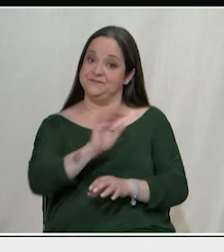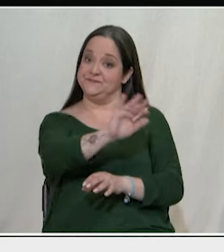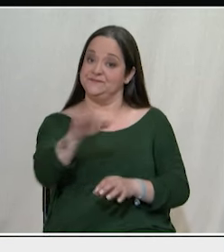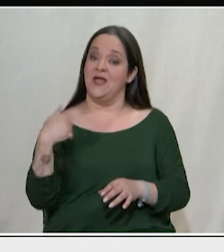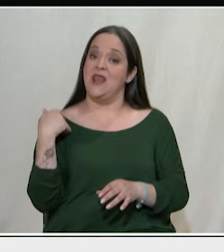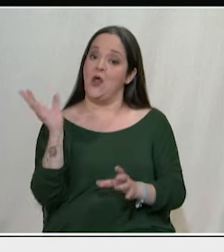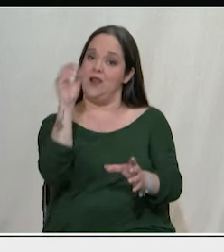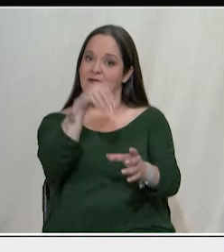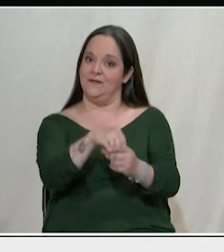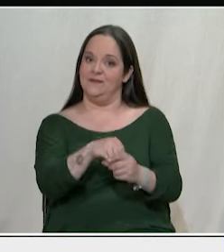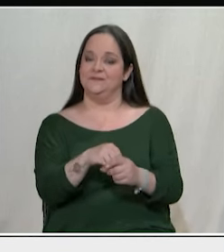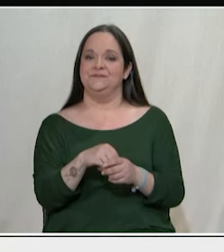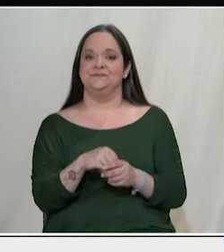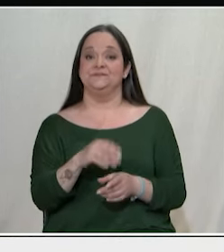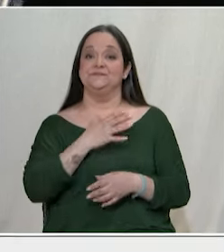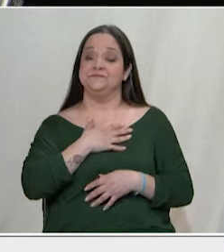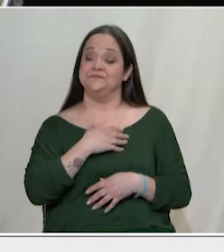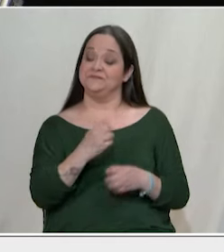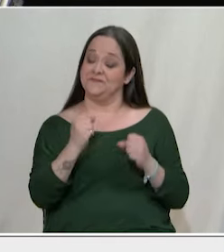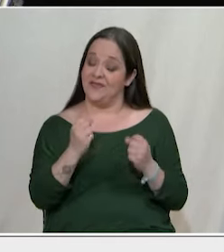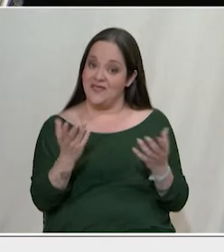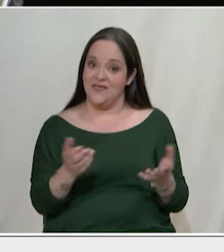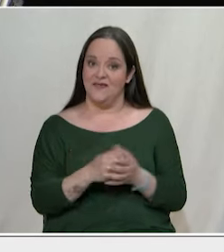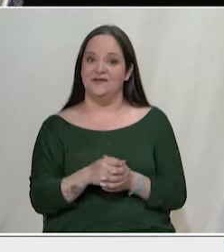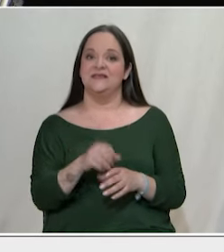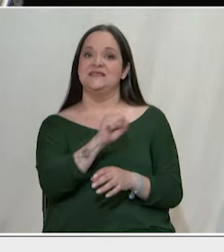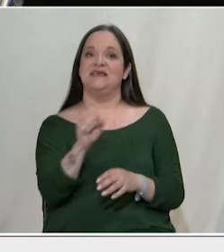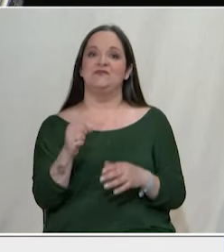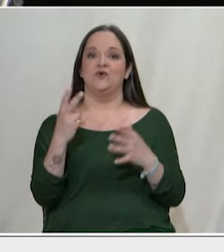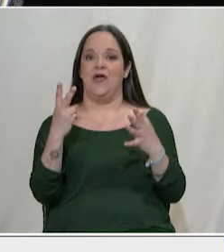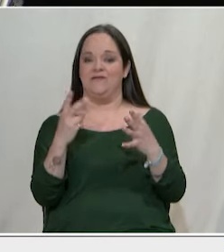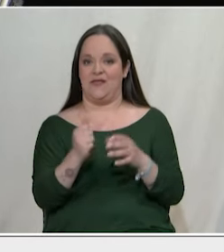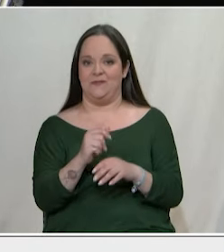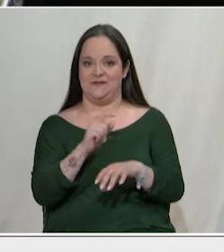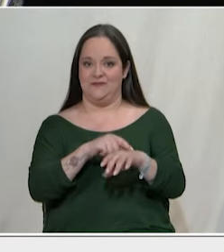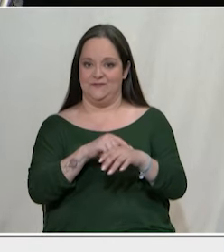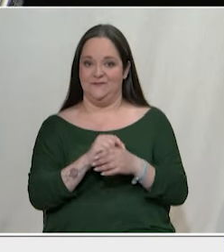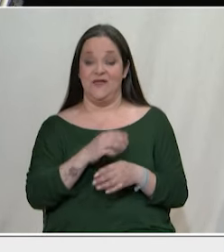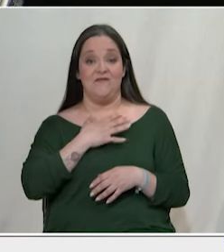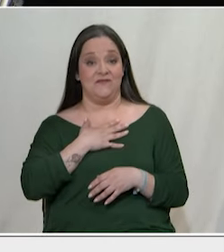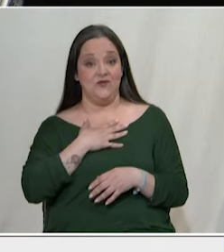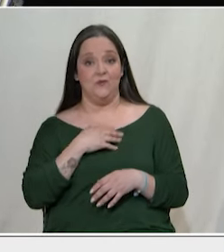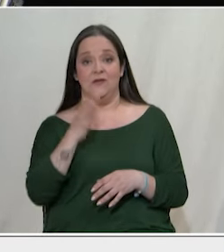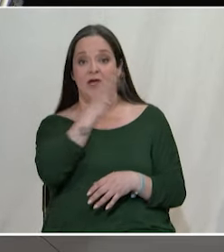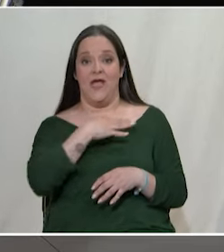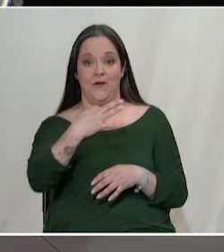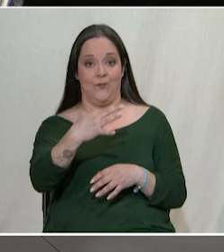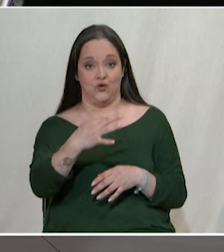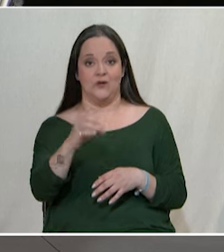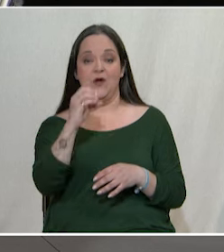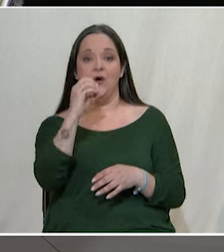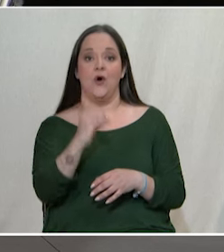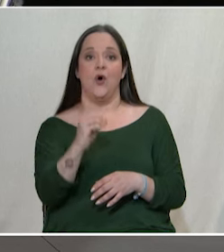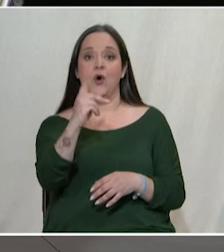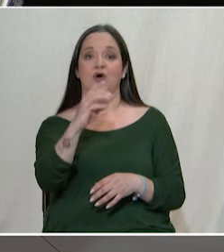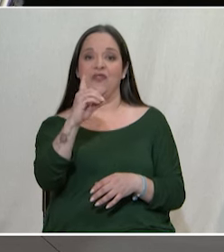να ακούσουν να συζητήσουν Σάββατο 1 Ιουνίου με 7.30 Ευχαριστούμε τον κύριο Σταύρο Σκέζο που είναι εκπρόσωπος της ΟΔΚΕ